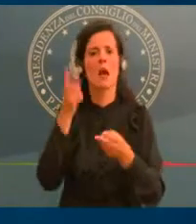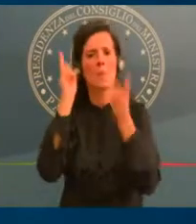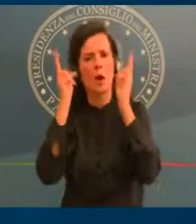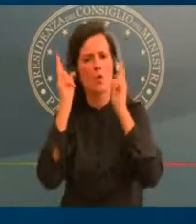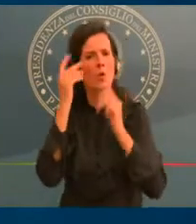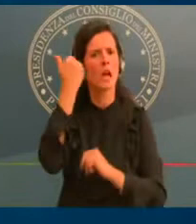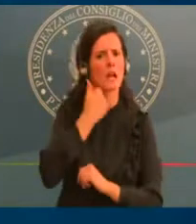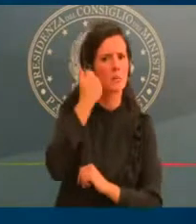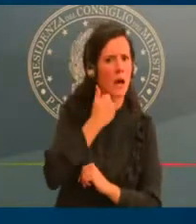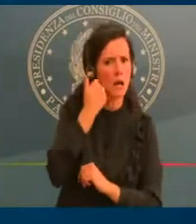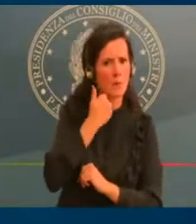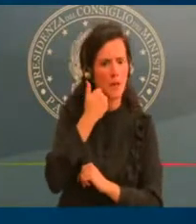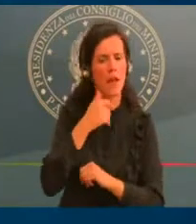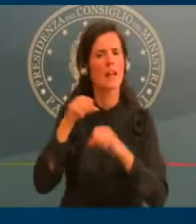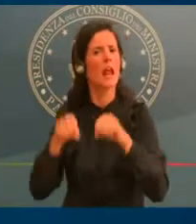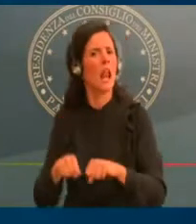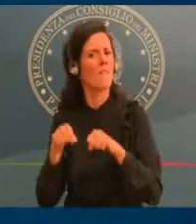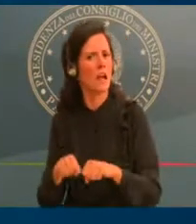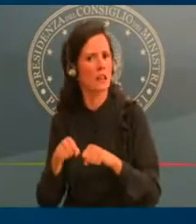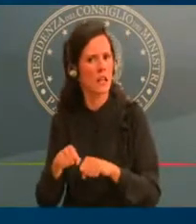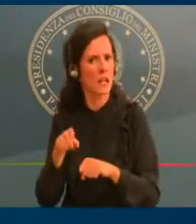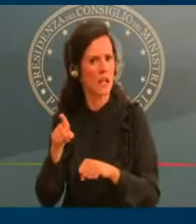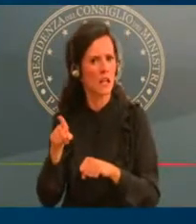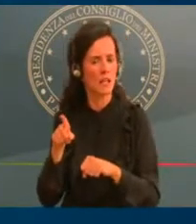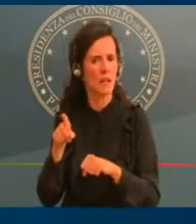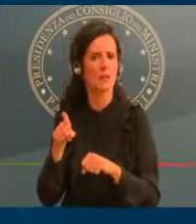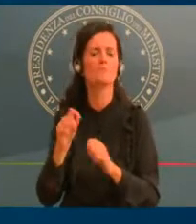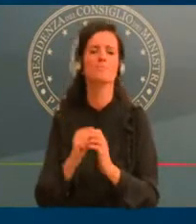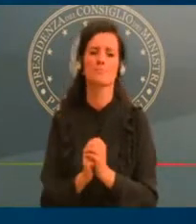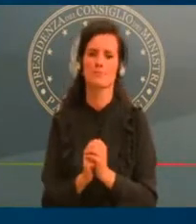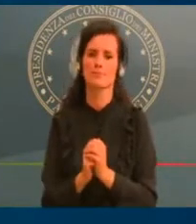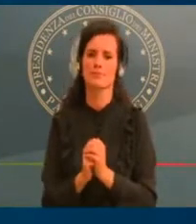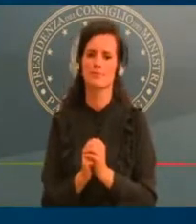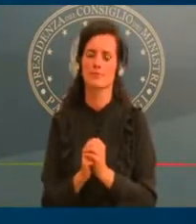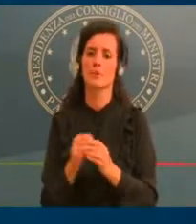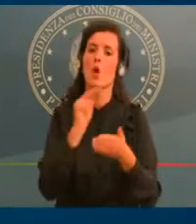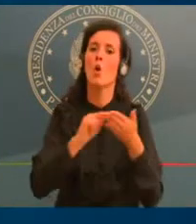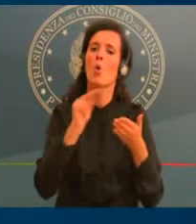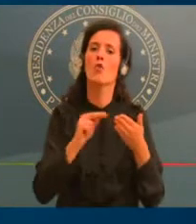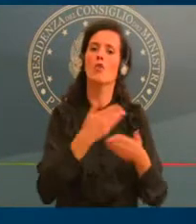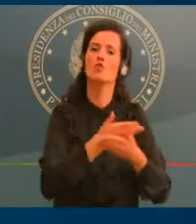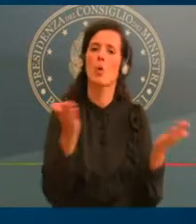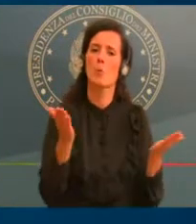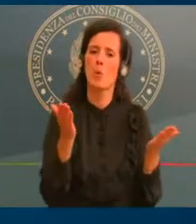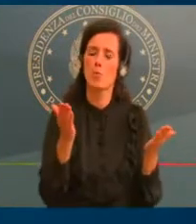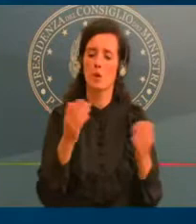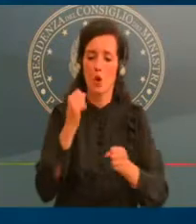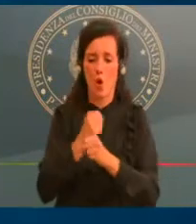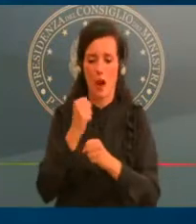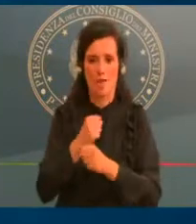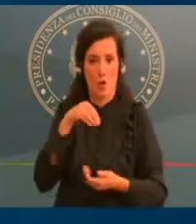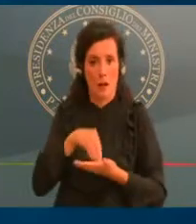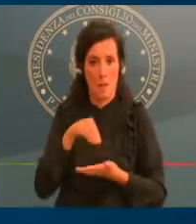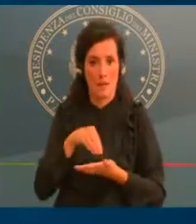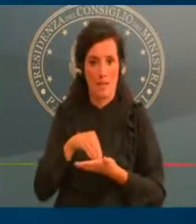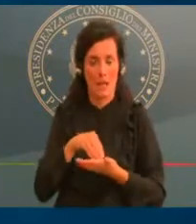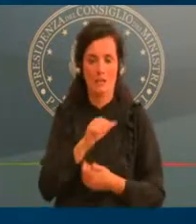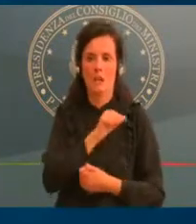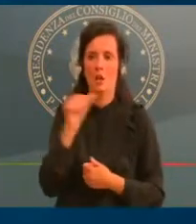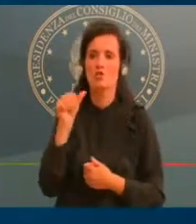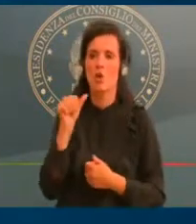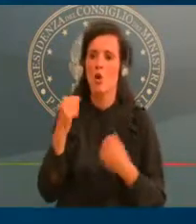presenza solo per attività indifferibili, altrimenti si va in smart working. Per la scuola,